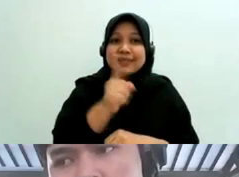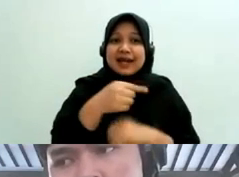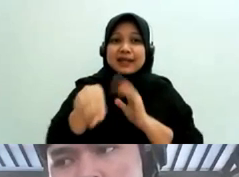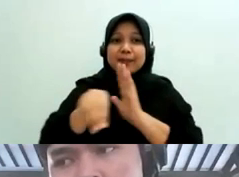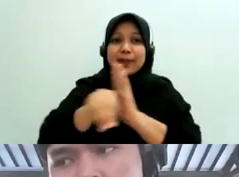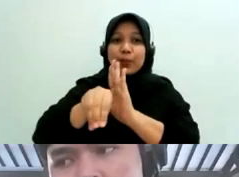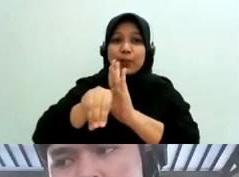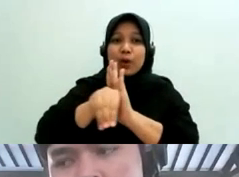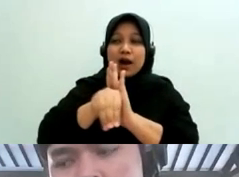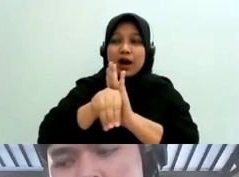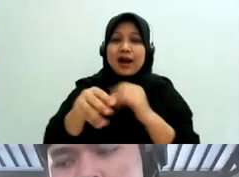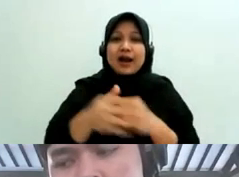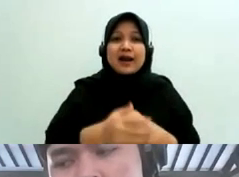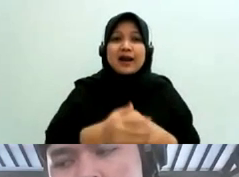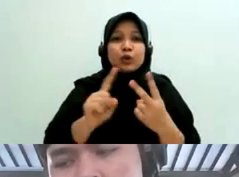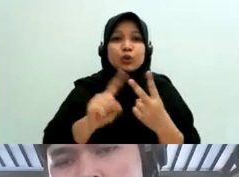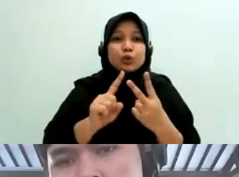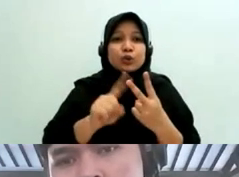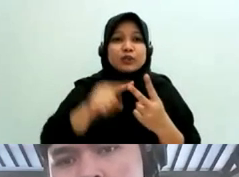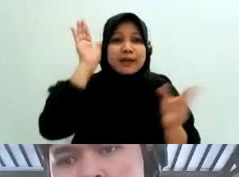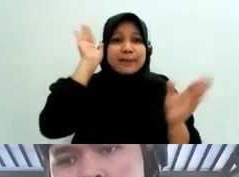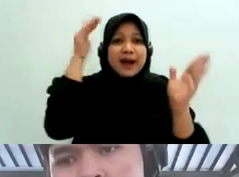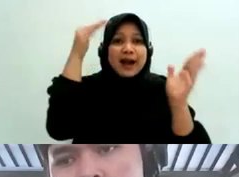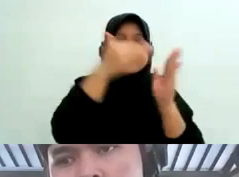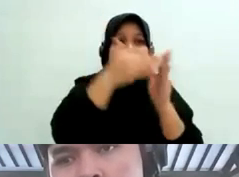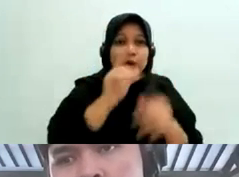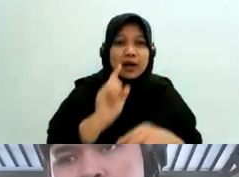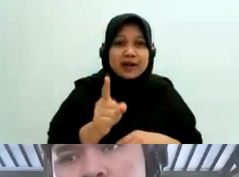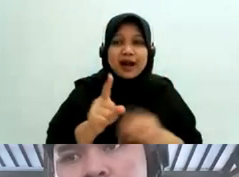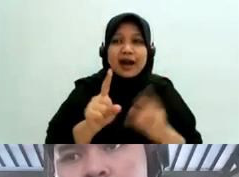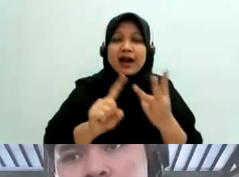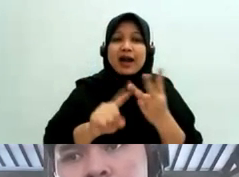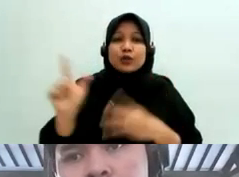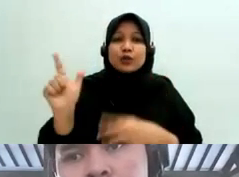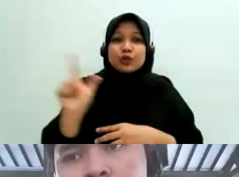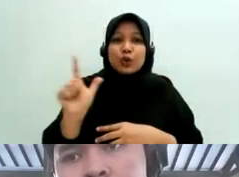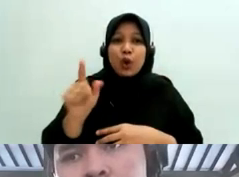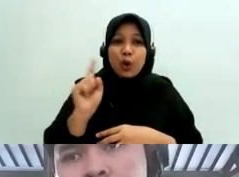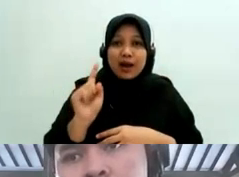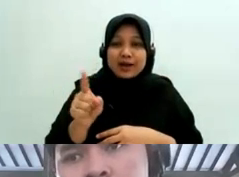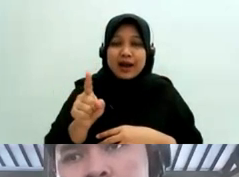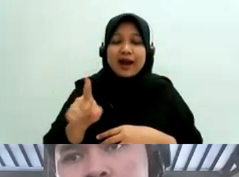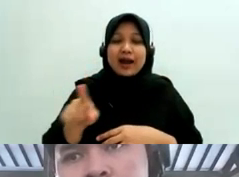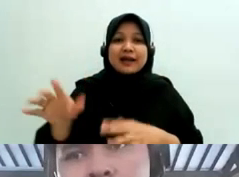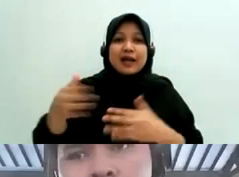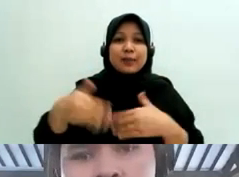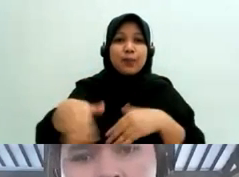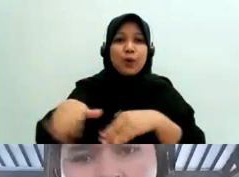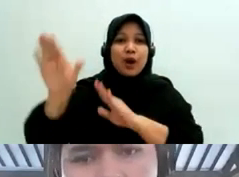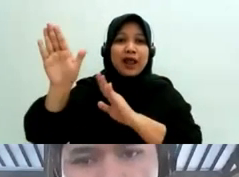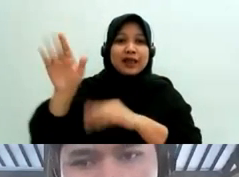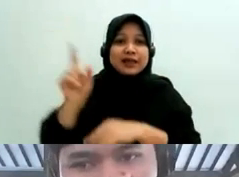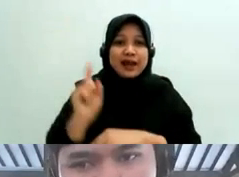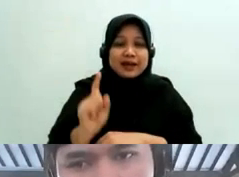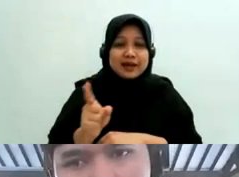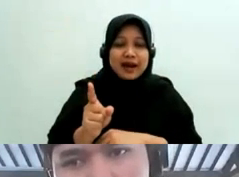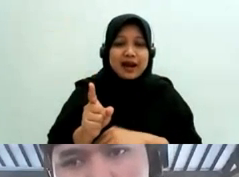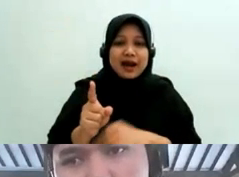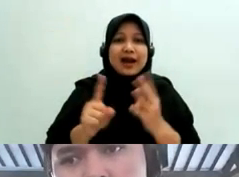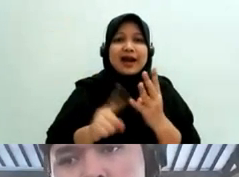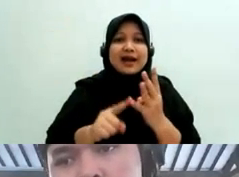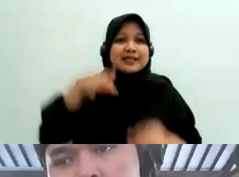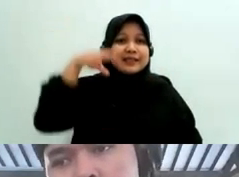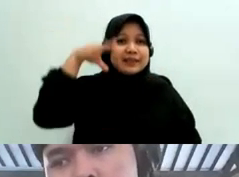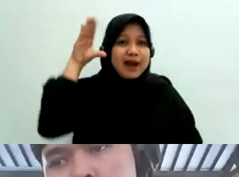Bandung Solo Boyolali halo Boyolali halo Boyolali halo Boyolali ya